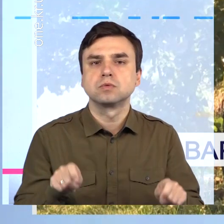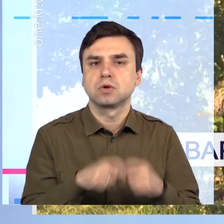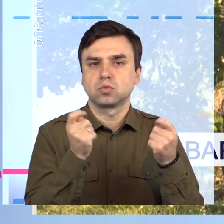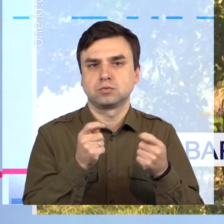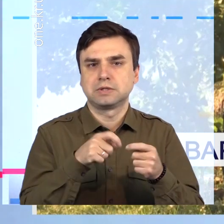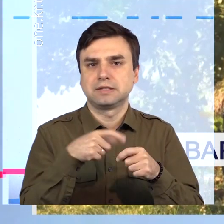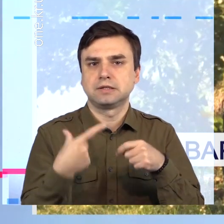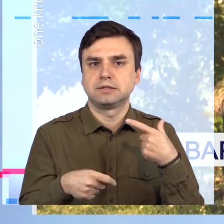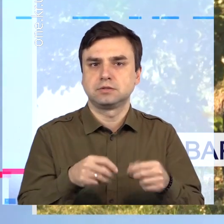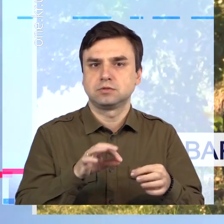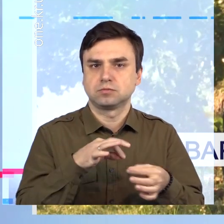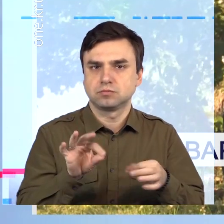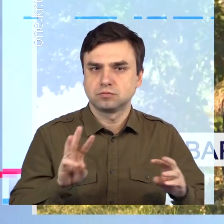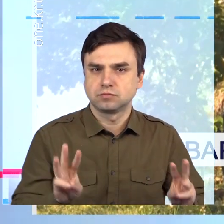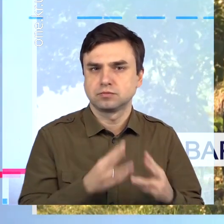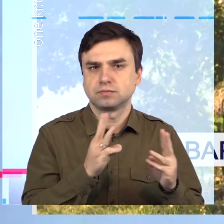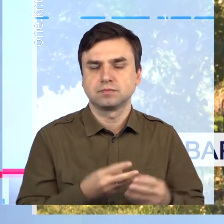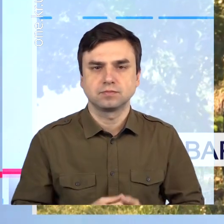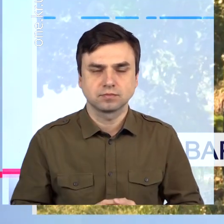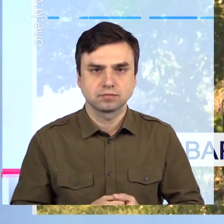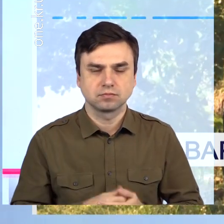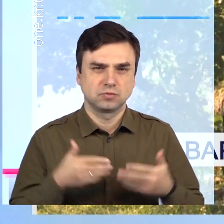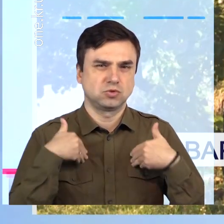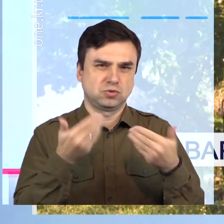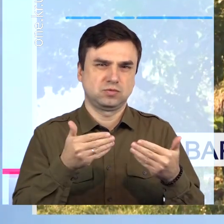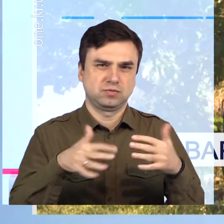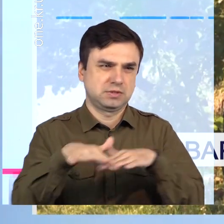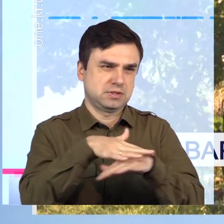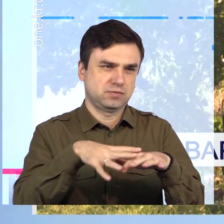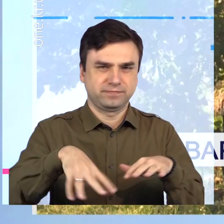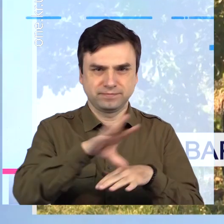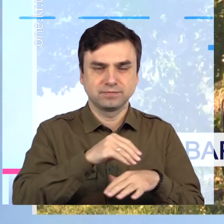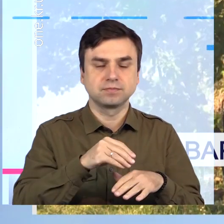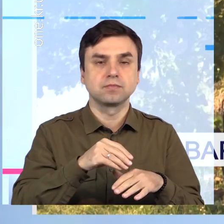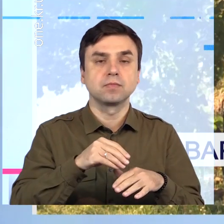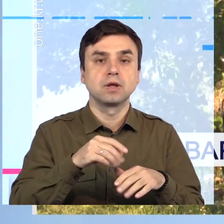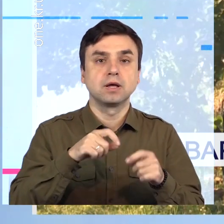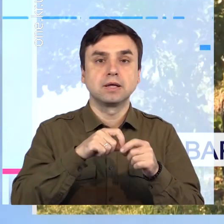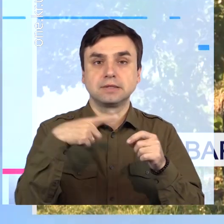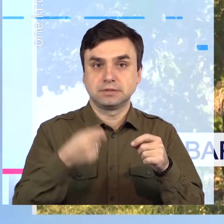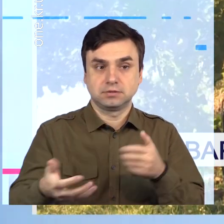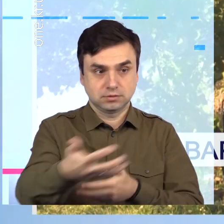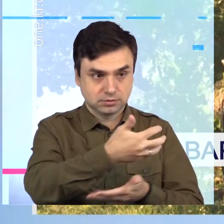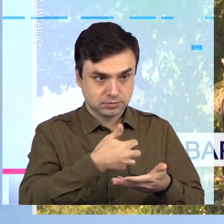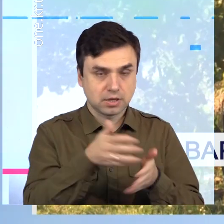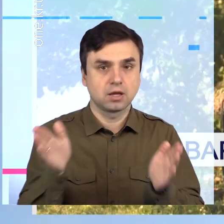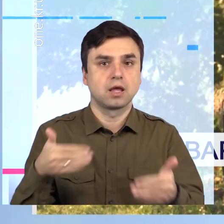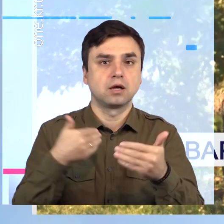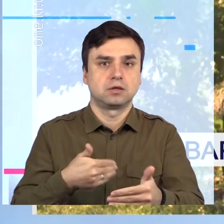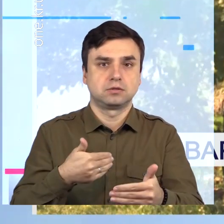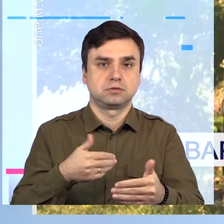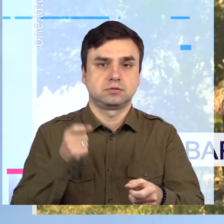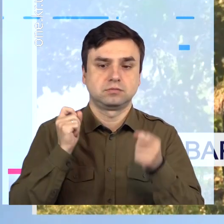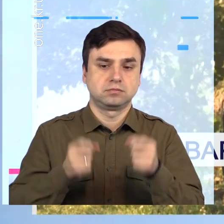мешканцям Кривого Рогу робити компостні ями або заключати договори з районними виконковими,